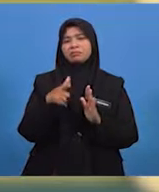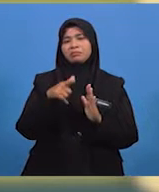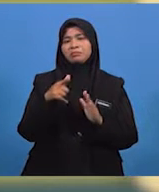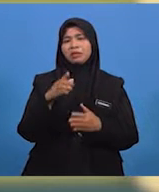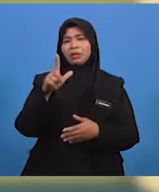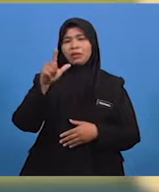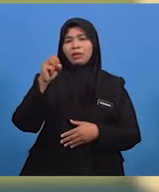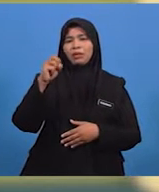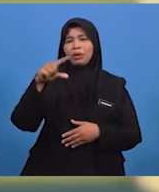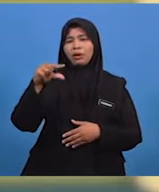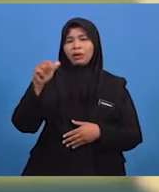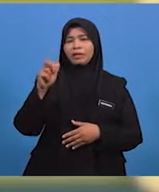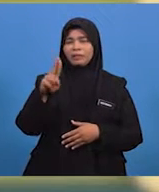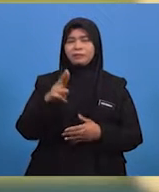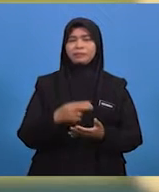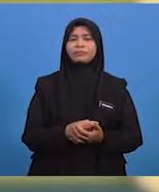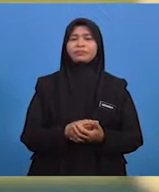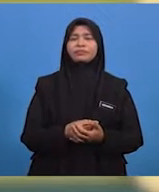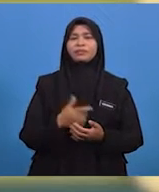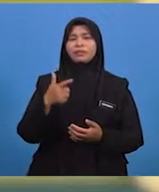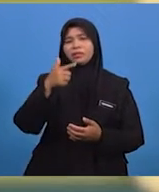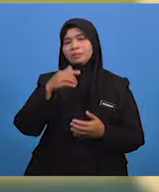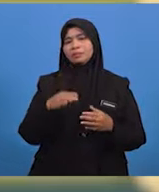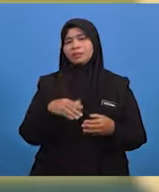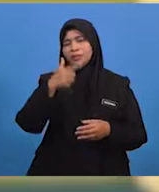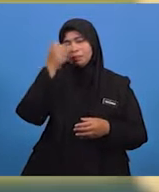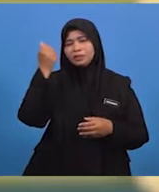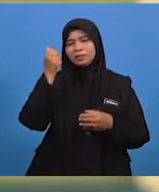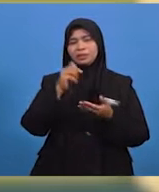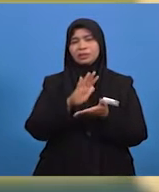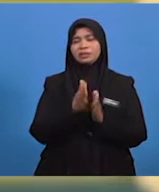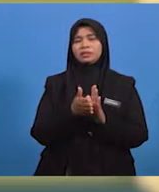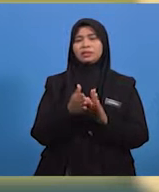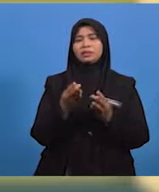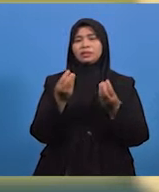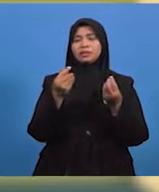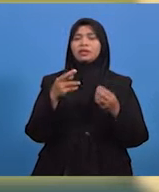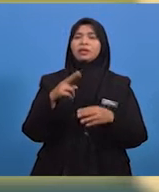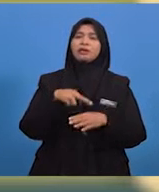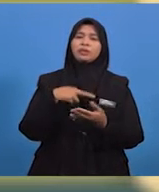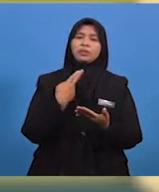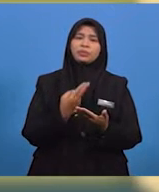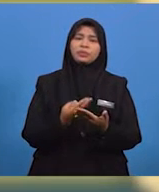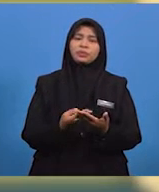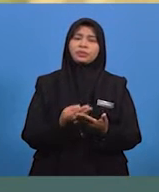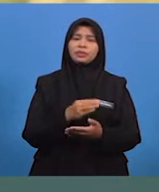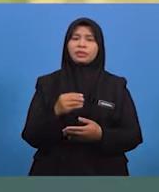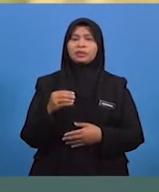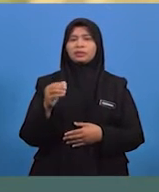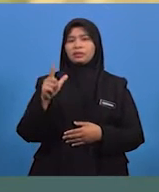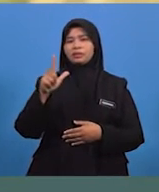Hujan lebat serta kecuraman cerun mengakibatkan kejadian tanah runtuh dan aliran lumpur.